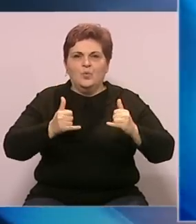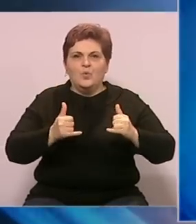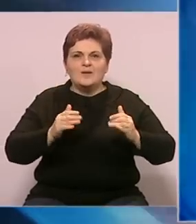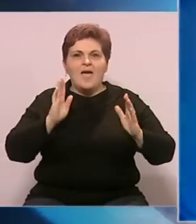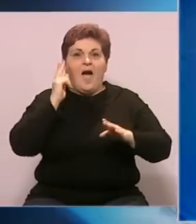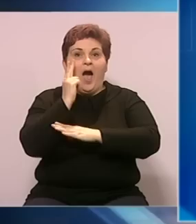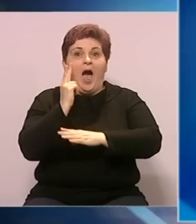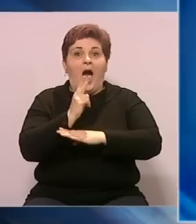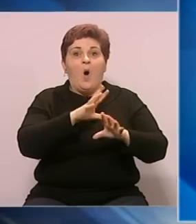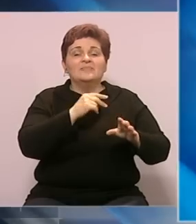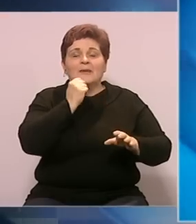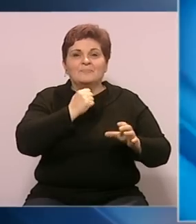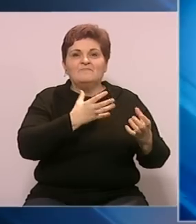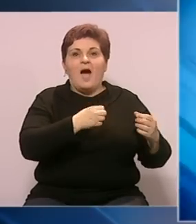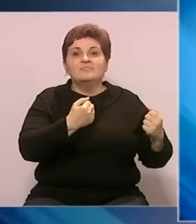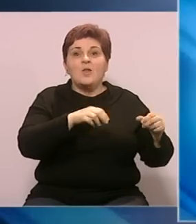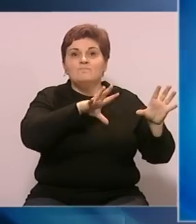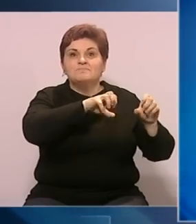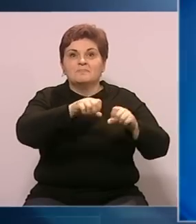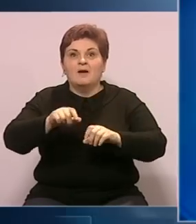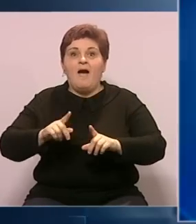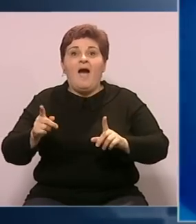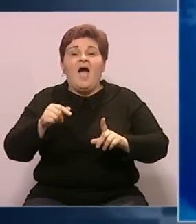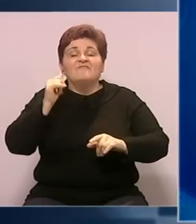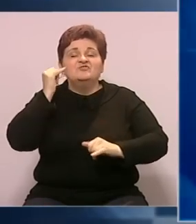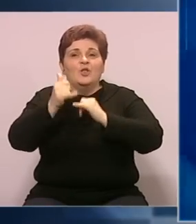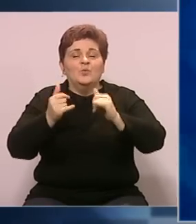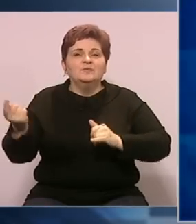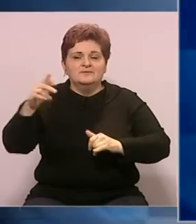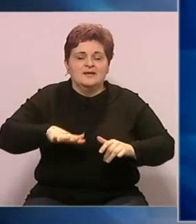kapaciteti skoro popunjeni. Predljače turisti iz regiona.